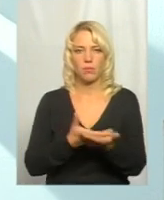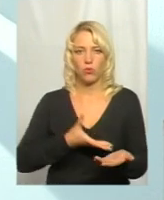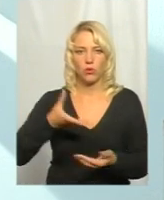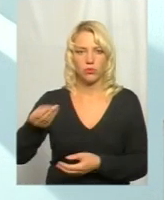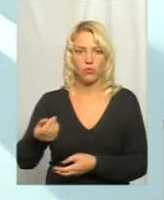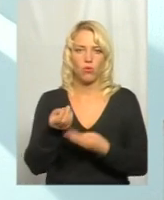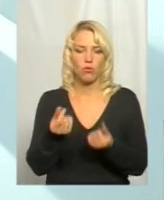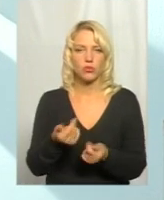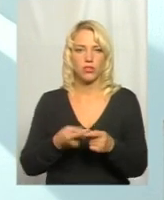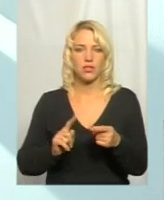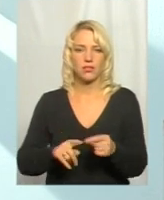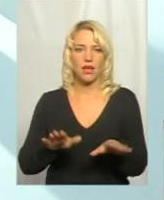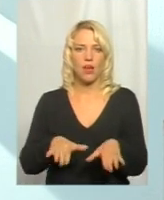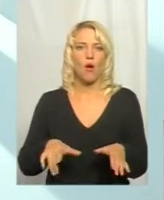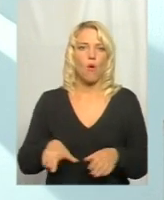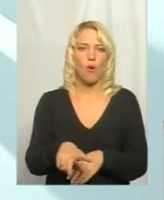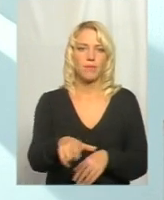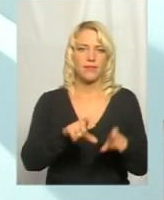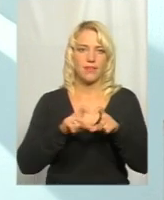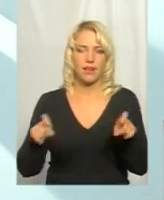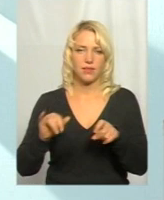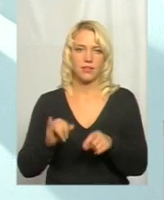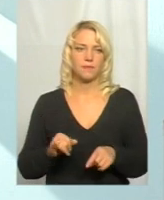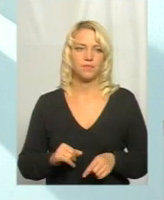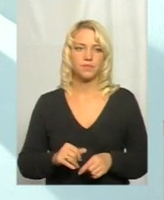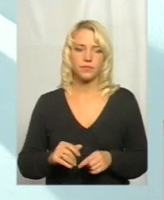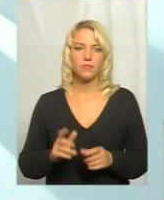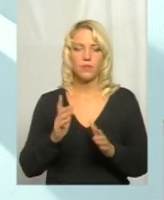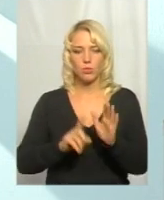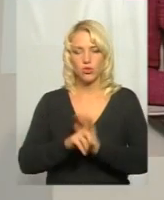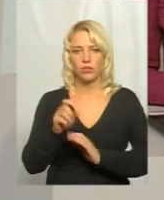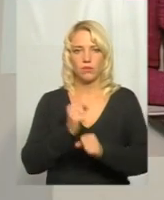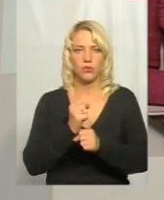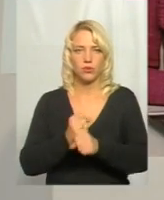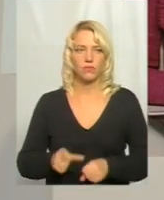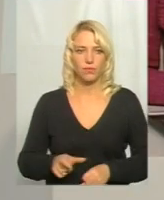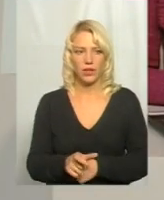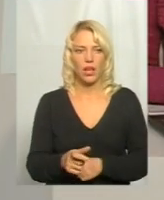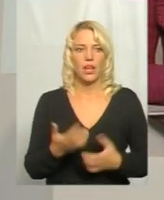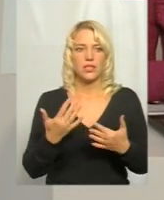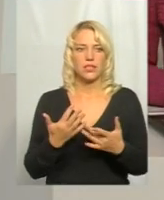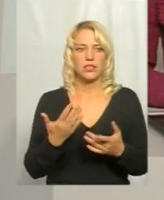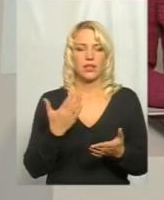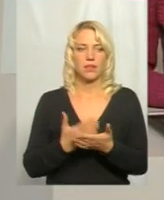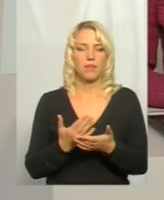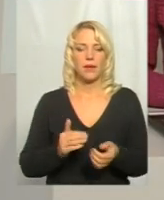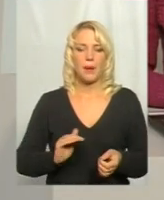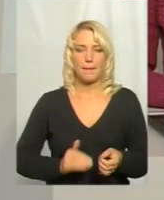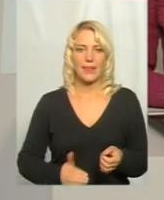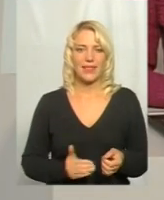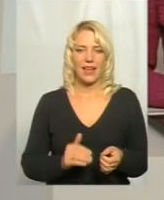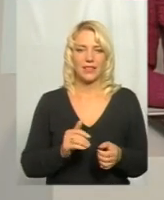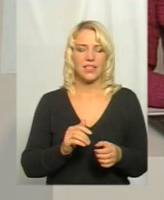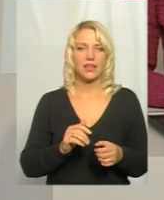даний об'єкт підрядчику і вводимо об'єкт в експлуатацію. А скільки підрядників має служба місцевих доріг? Десять